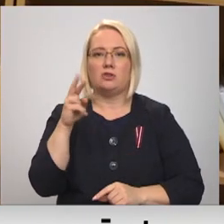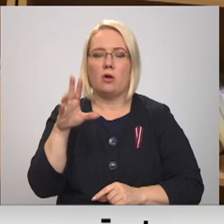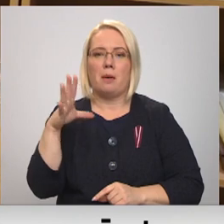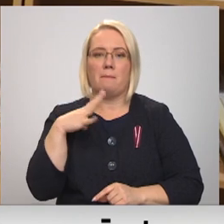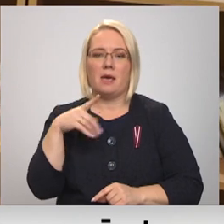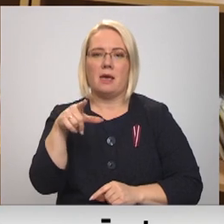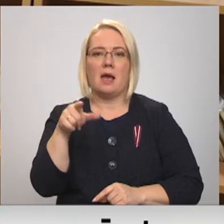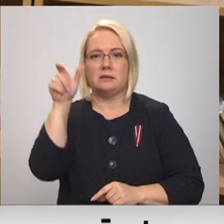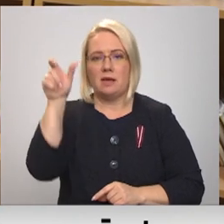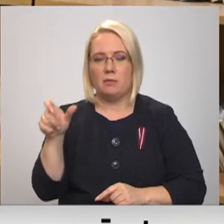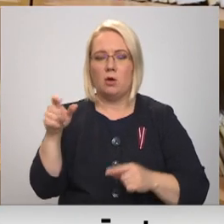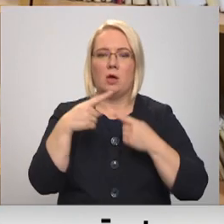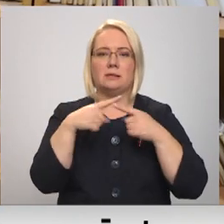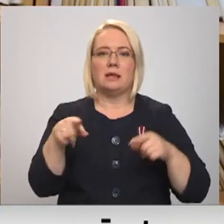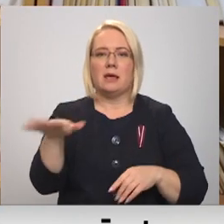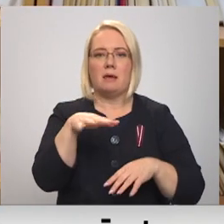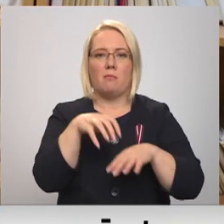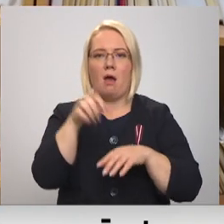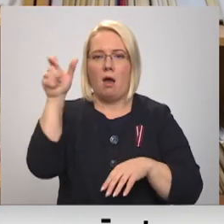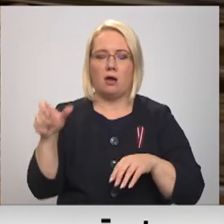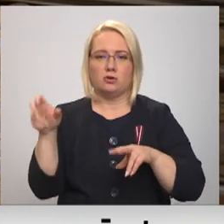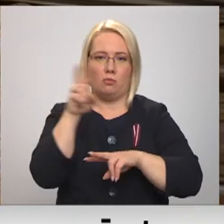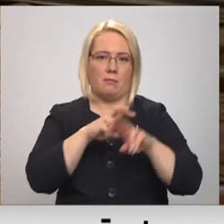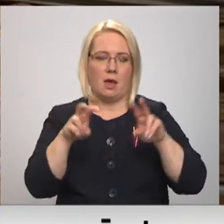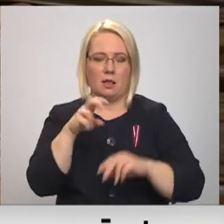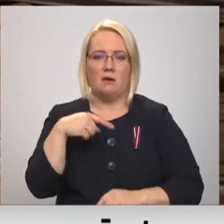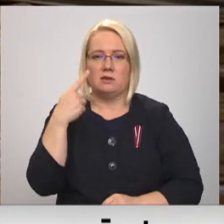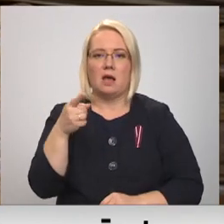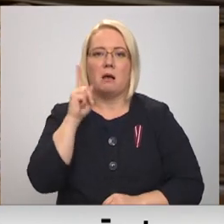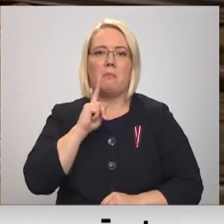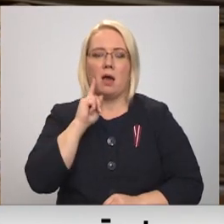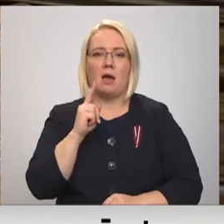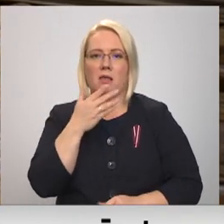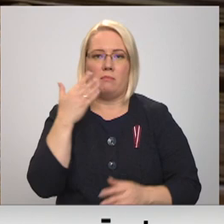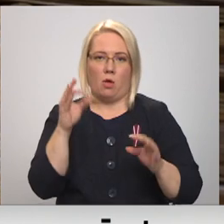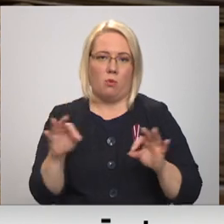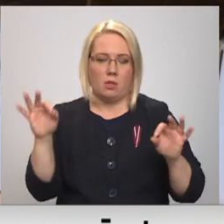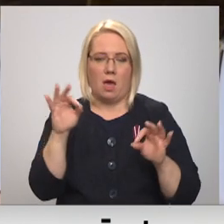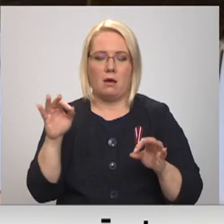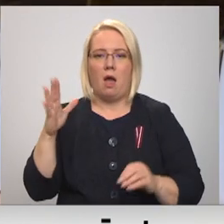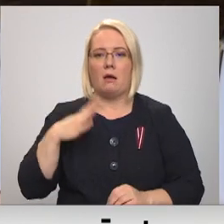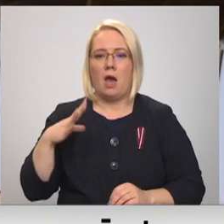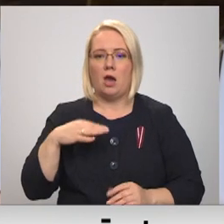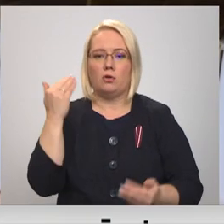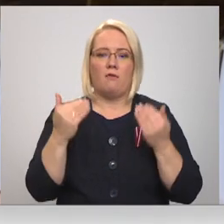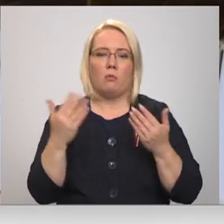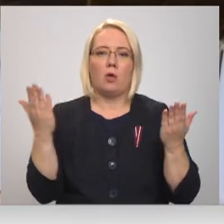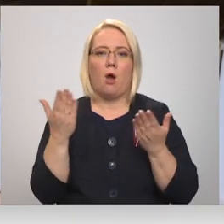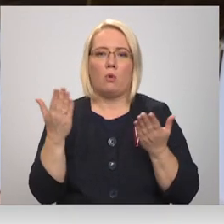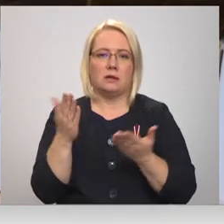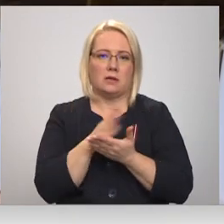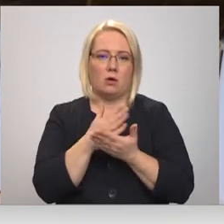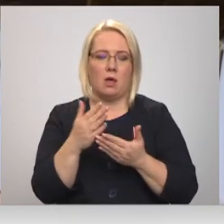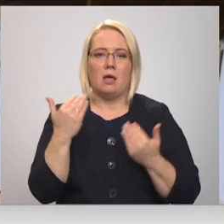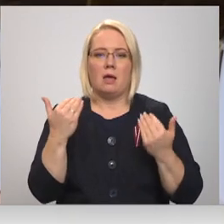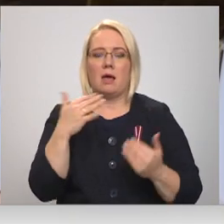pacienti un ir cita ģimenes ārsta meklējumos. Pagaidām vēl nekā, es jau gaidu, ka varbūt kaut kas sakārtosies. Daudz tagad ietur